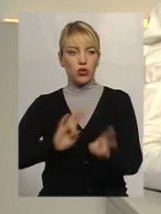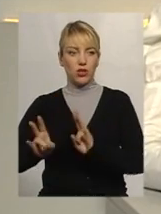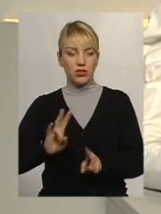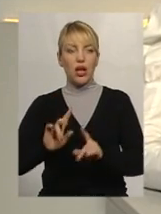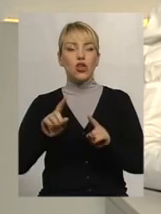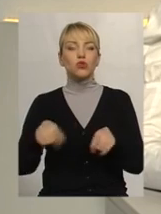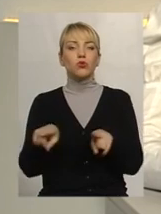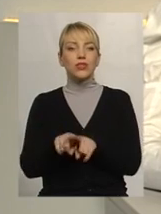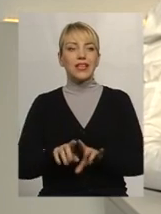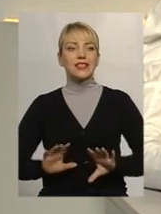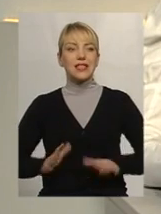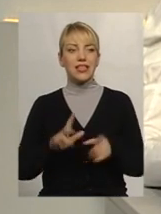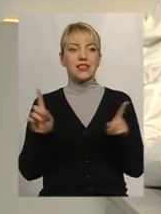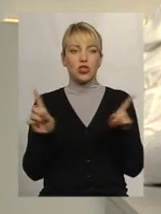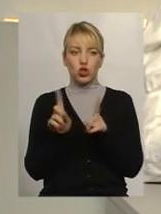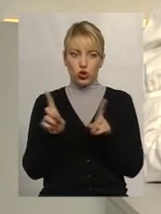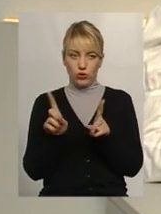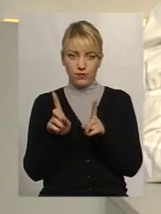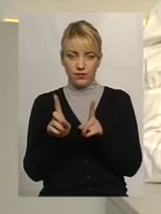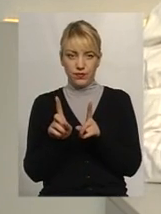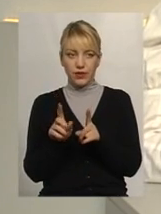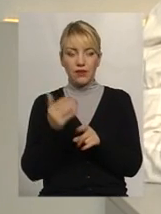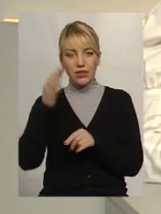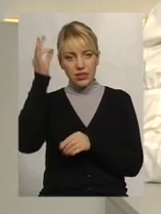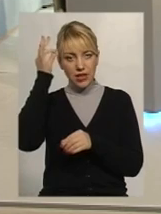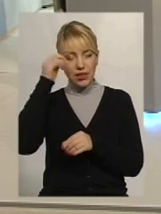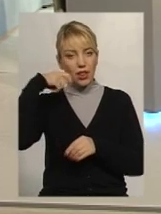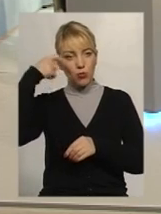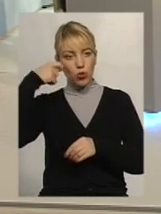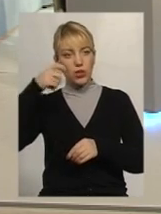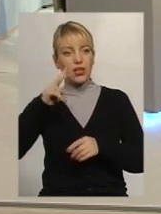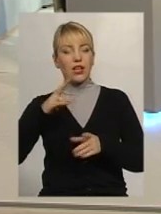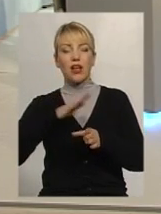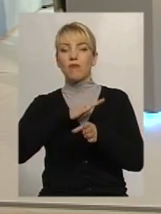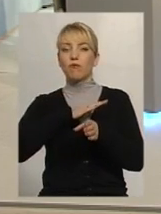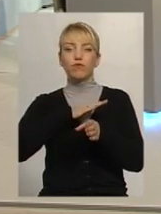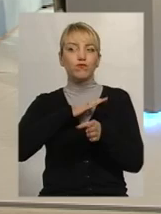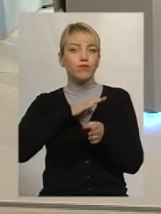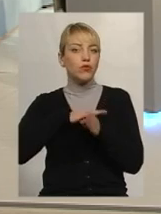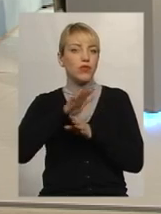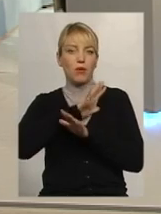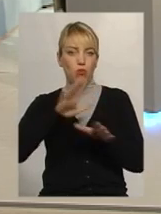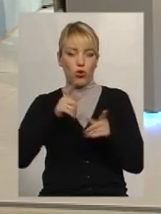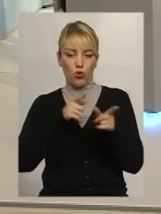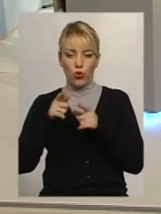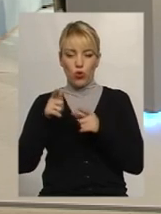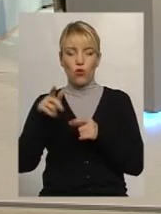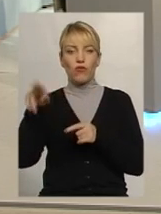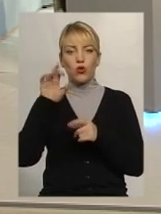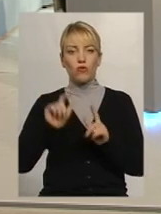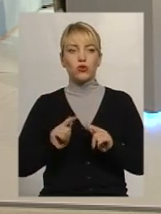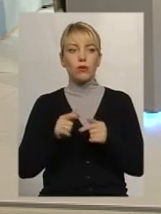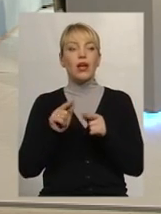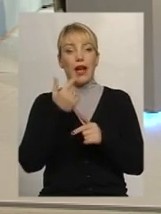все ж так стається, що, от ви згадали про Туреччину, яка зовсім була не готова до вступу, і її прийняли.